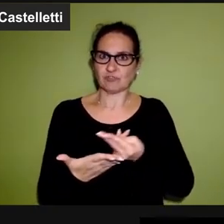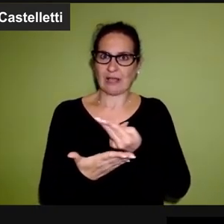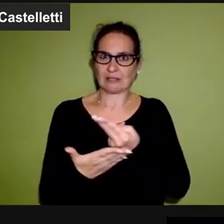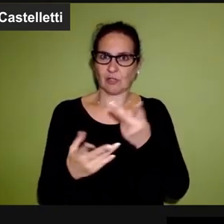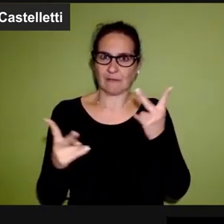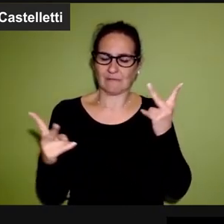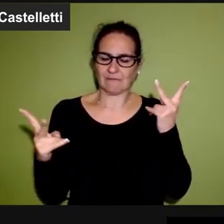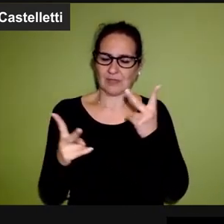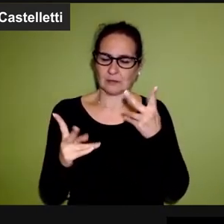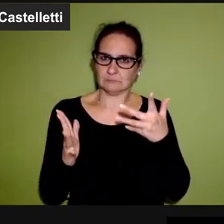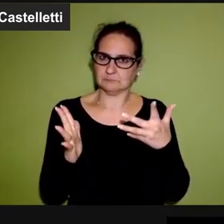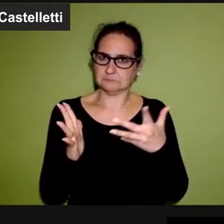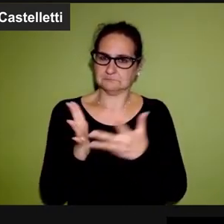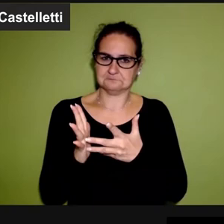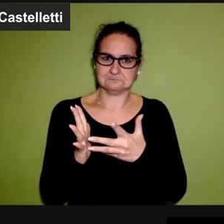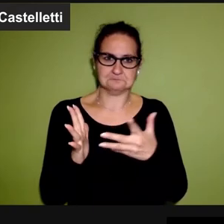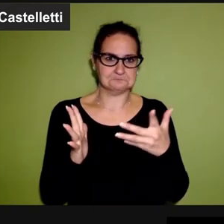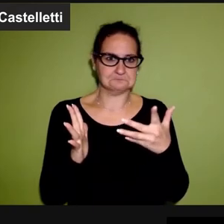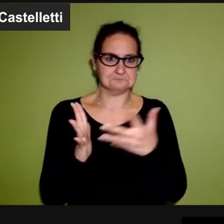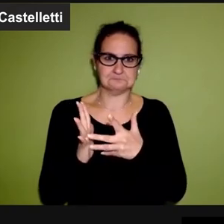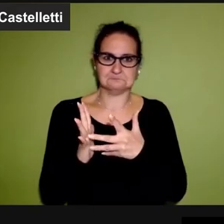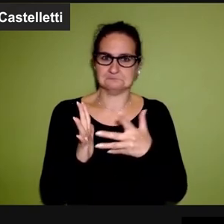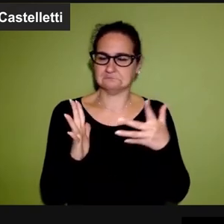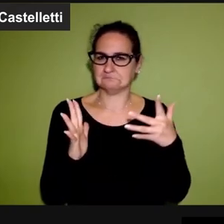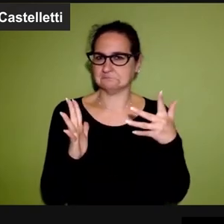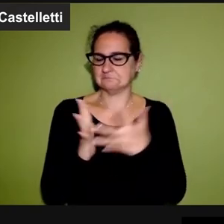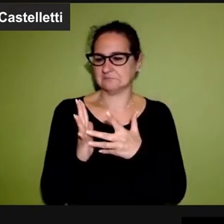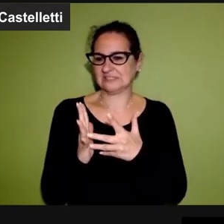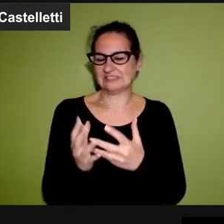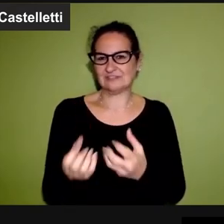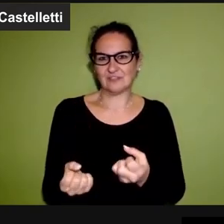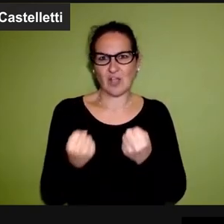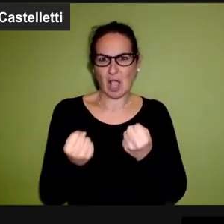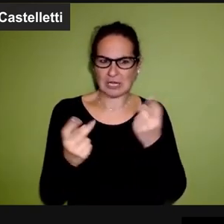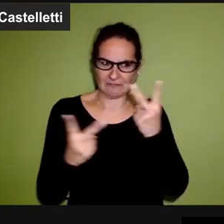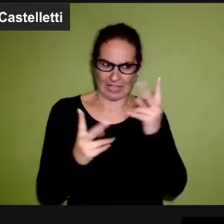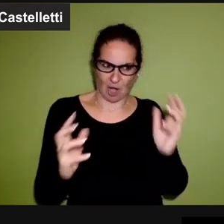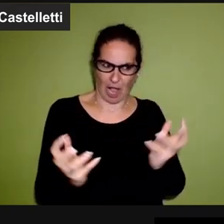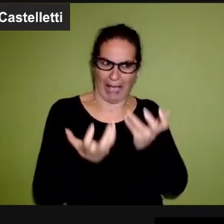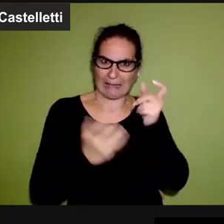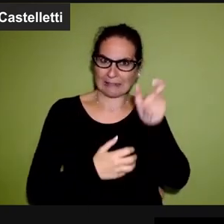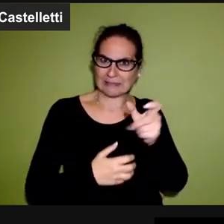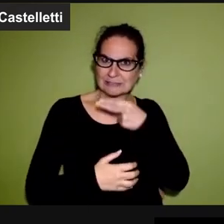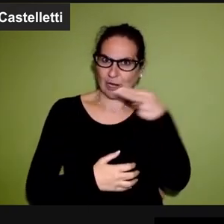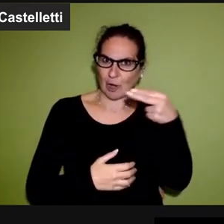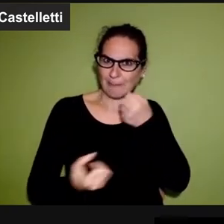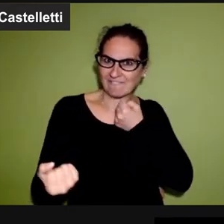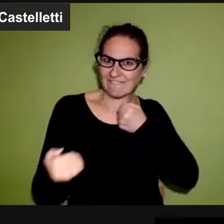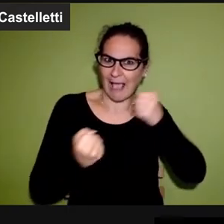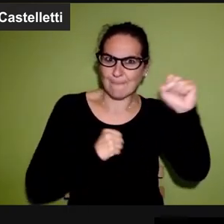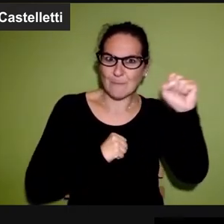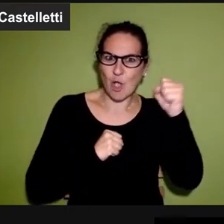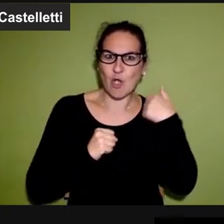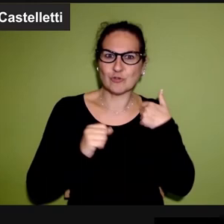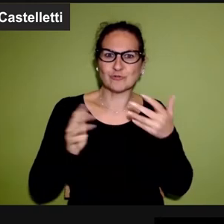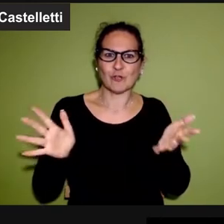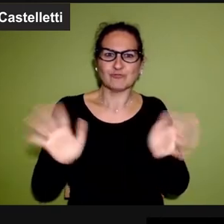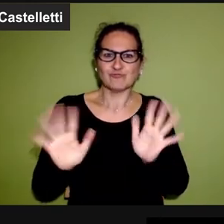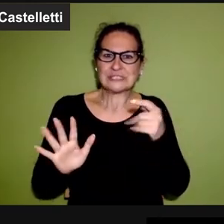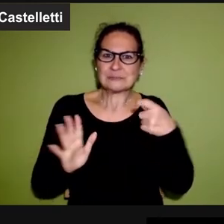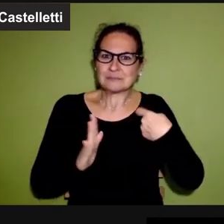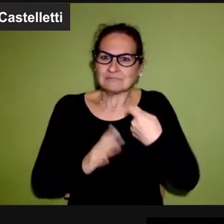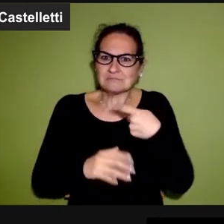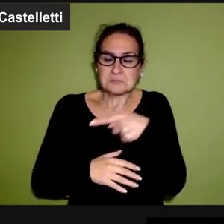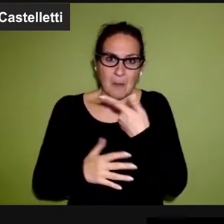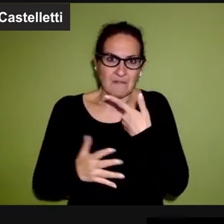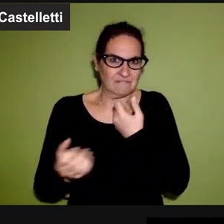abbiamo affrontato innumerevoli difficoltà nonostante il nome prestigioso dell'artista, l'importanza